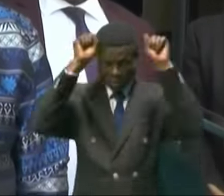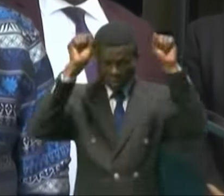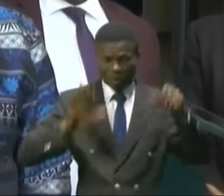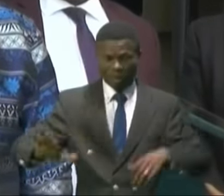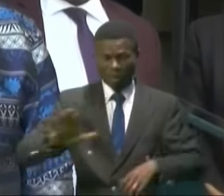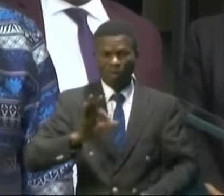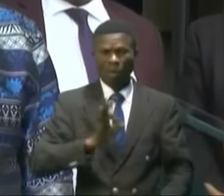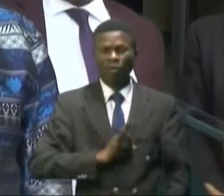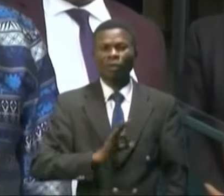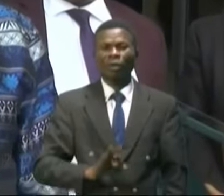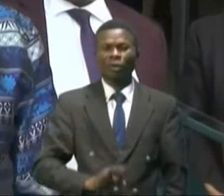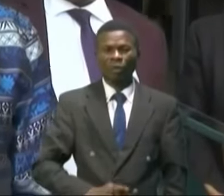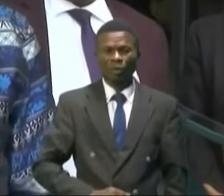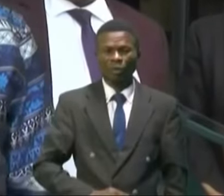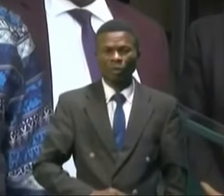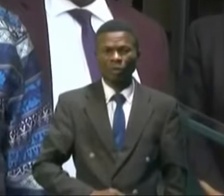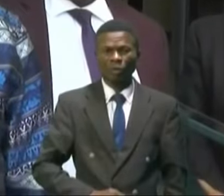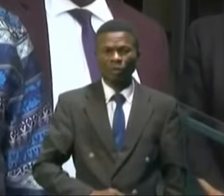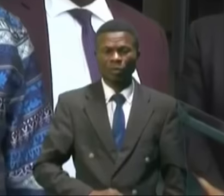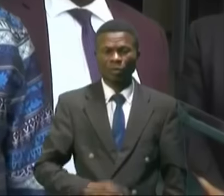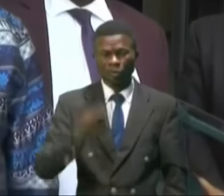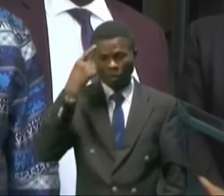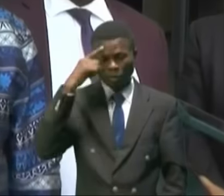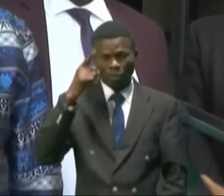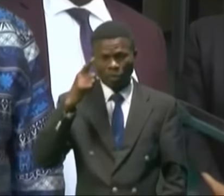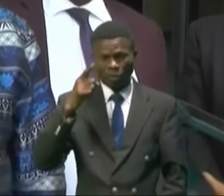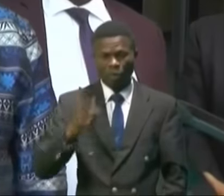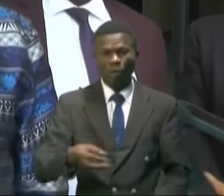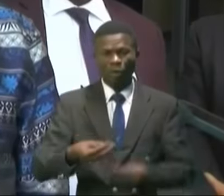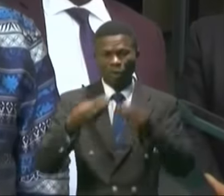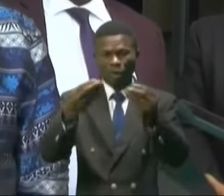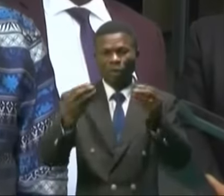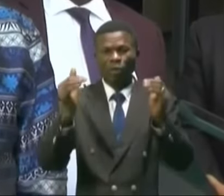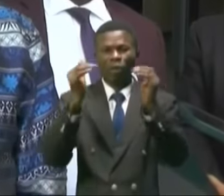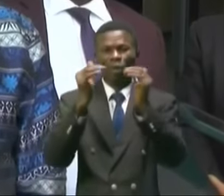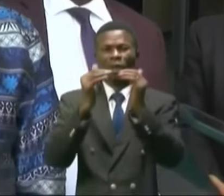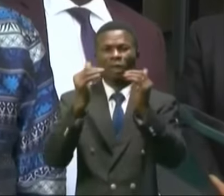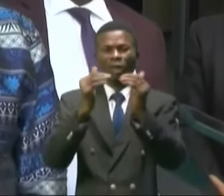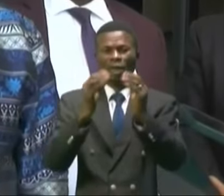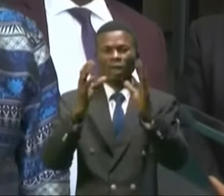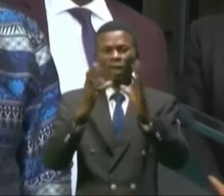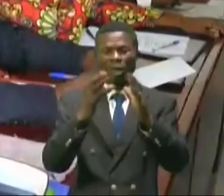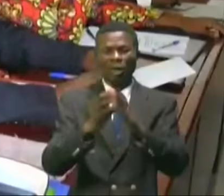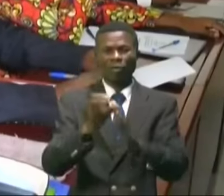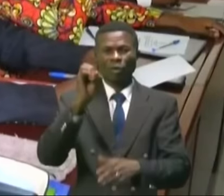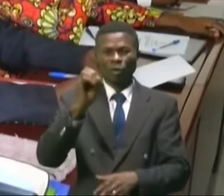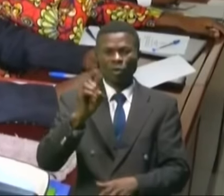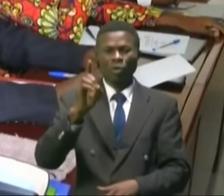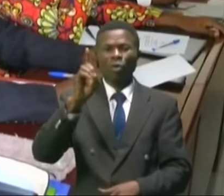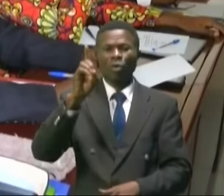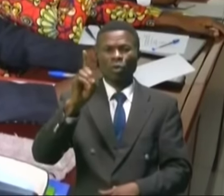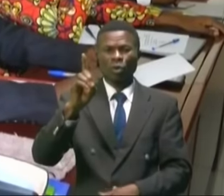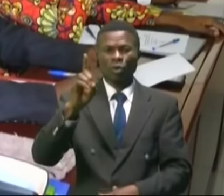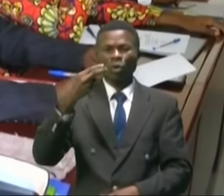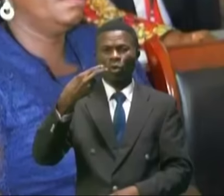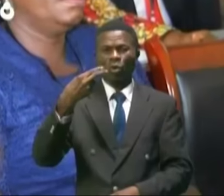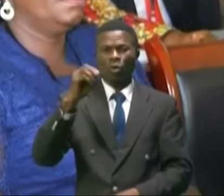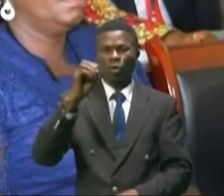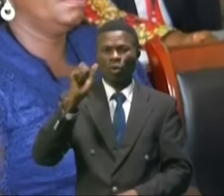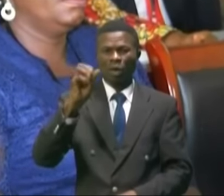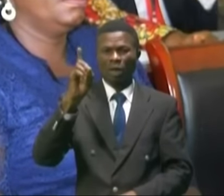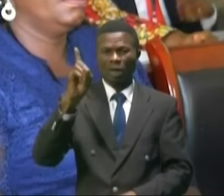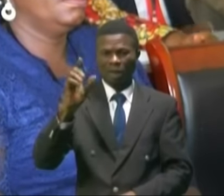-Antoine Tcheket-Tilombo, pour nous mettre en conformité avec l'OADA. C'est une réforme très très